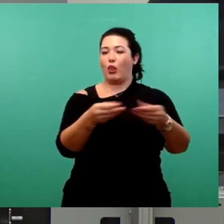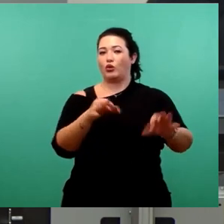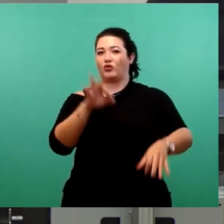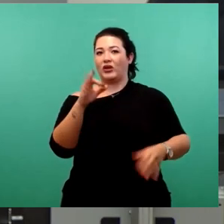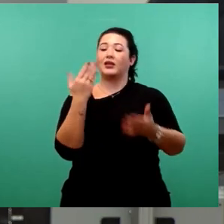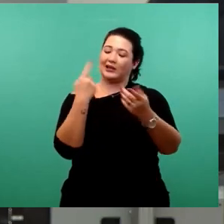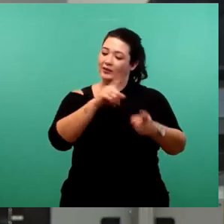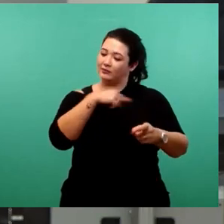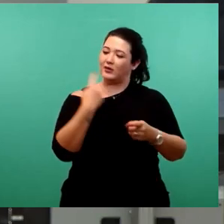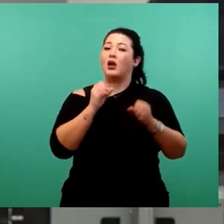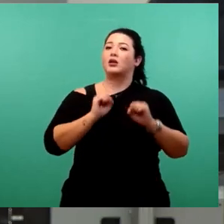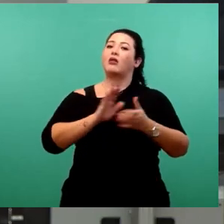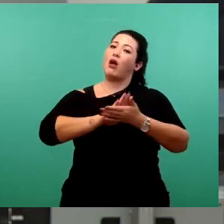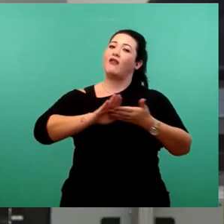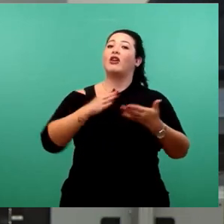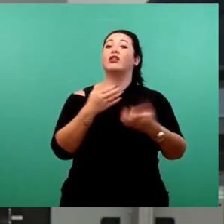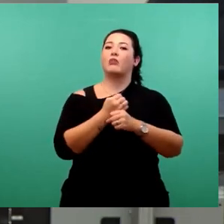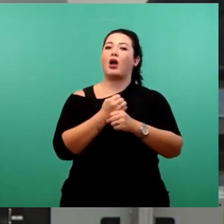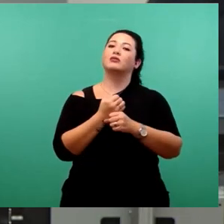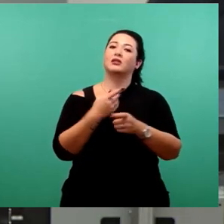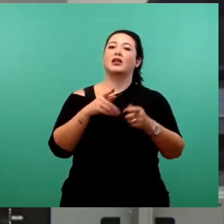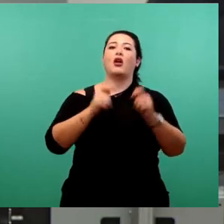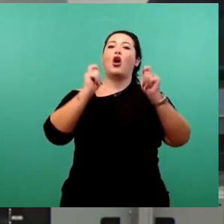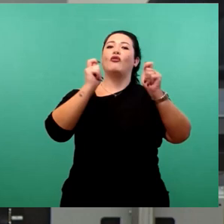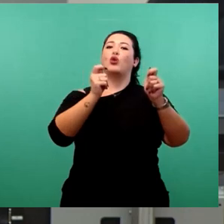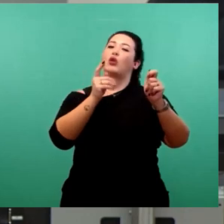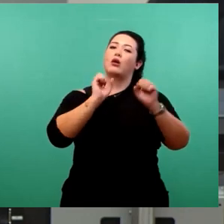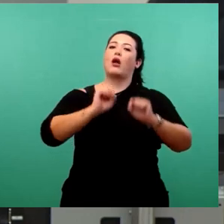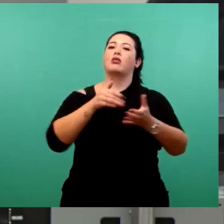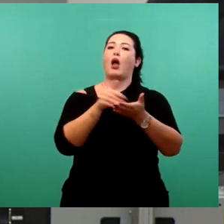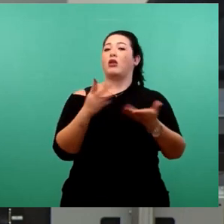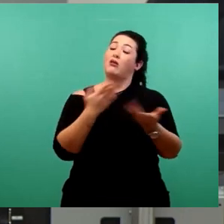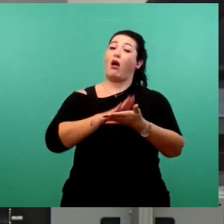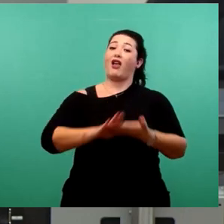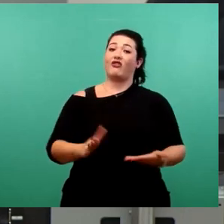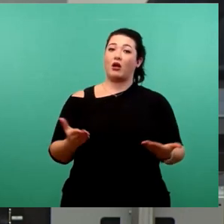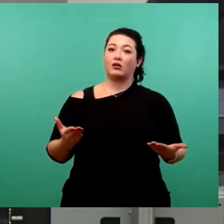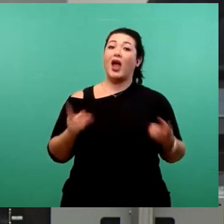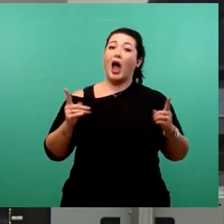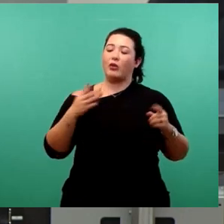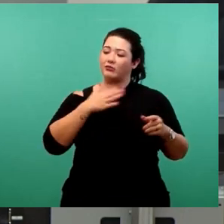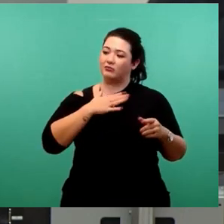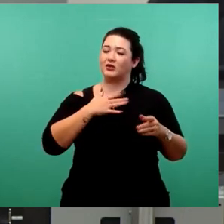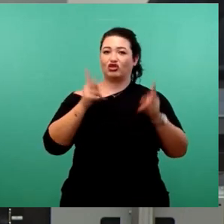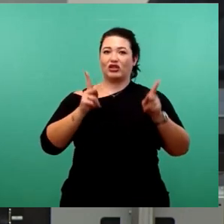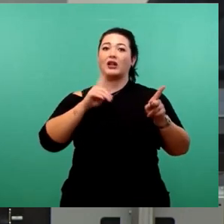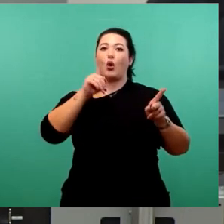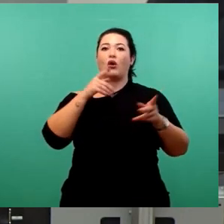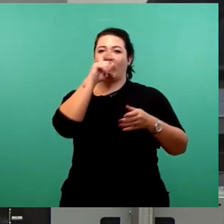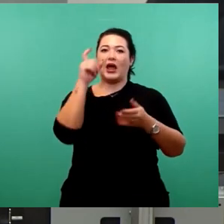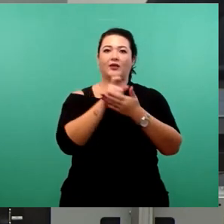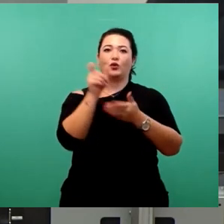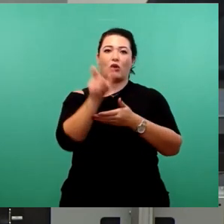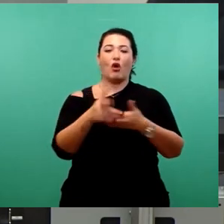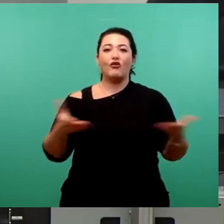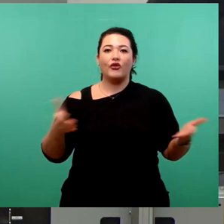und einfach diesen Vorschlag ablehnen. Aber auch wir haben eine Verantwortung für diese Stadt, und zwar eine Verantwortung, die sich nicht